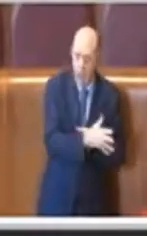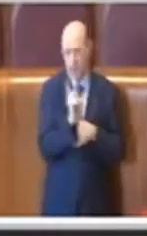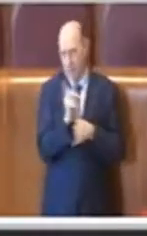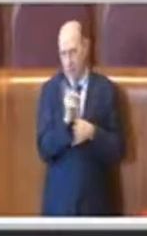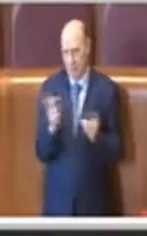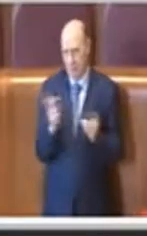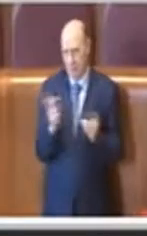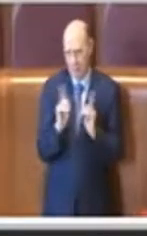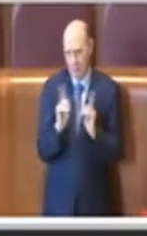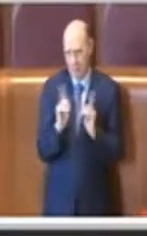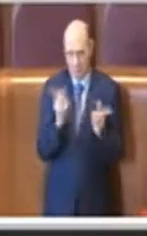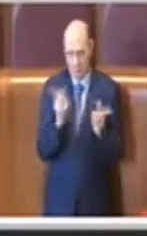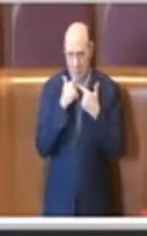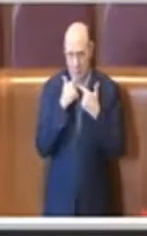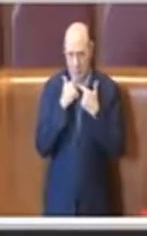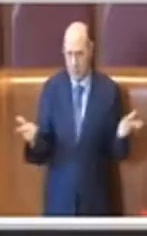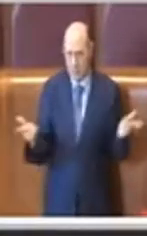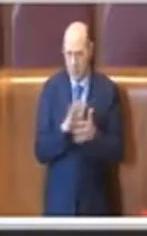tragiche.